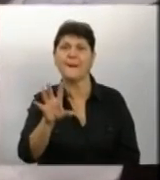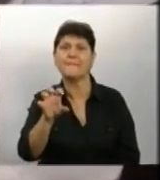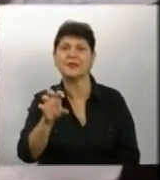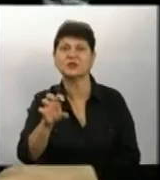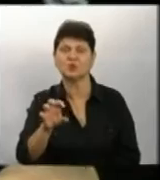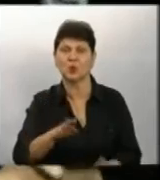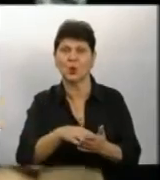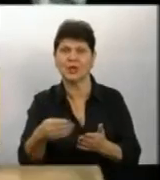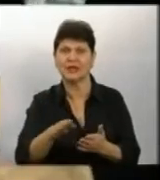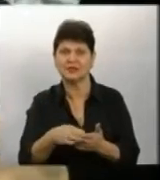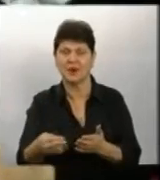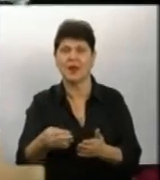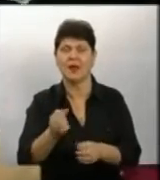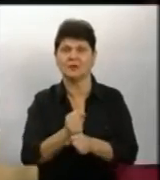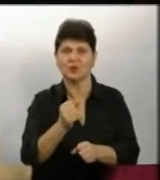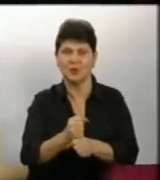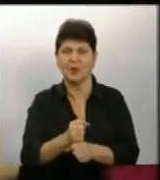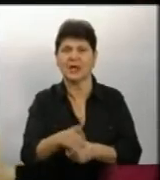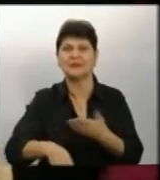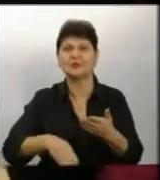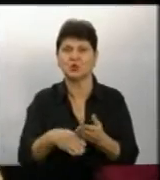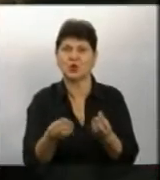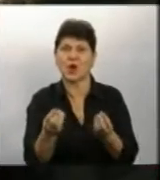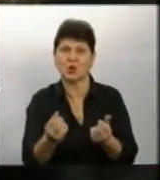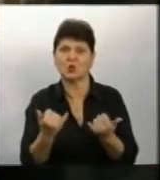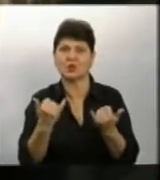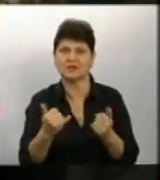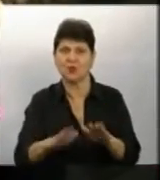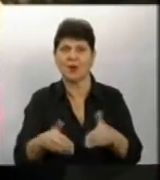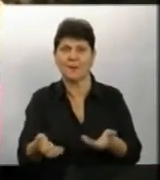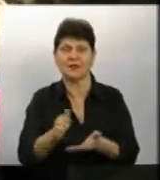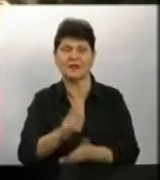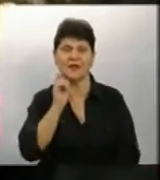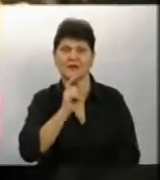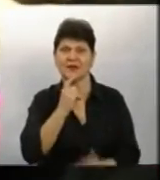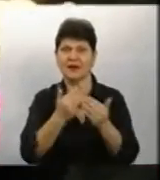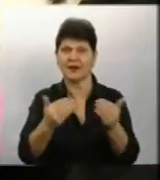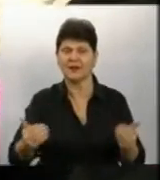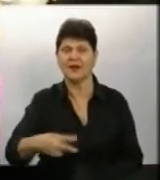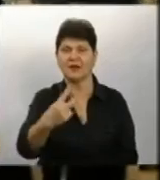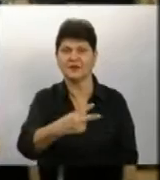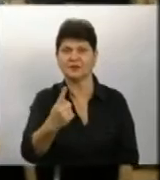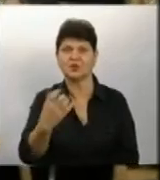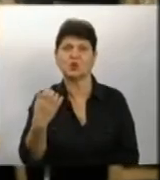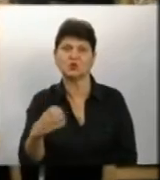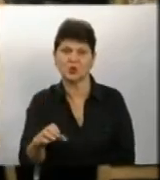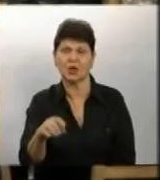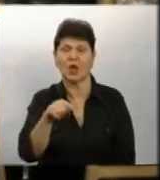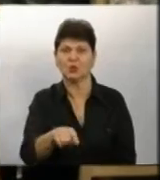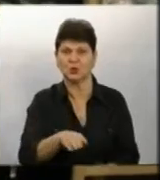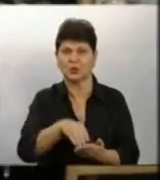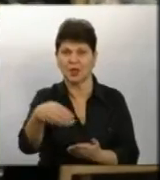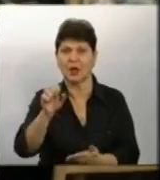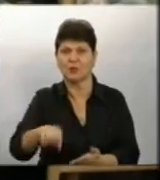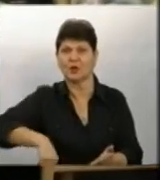Слободянюк, додає, видали календар за спонсорські гроші Сьогодні його презентували у Вінницькій галереї 21-го століття Тут календар